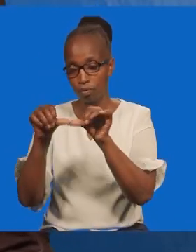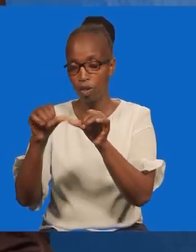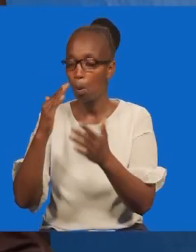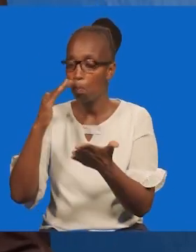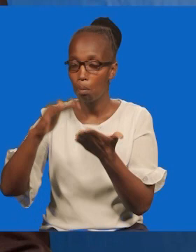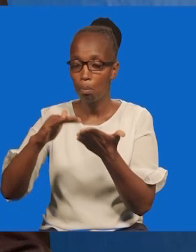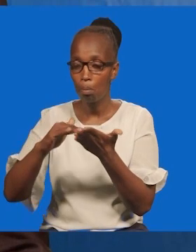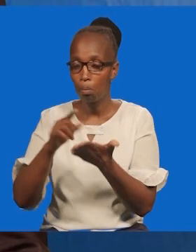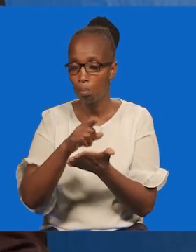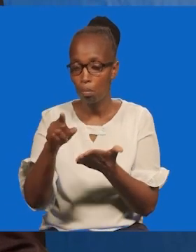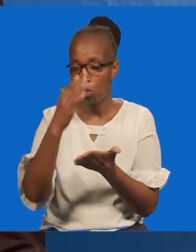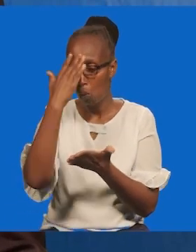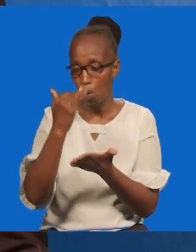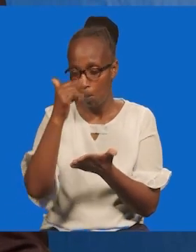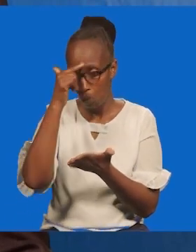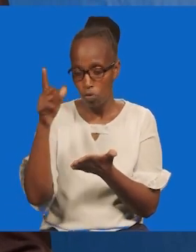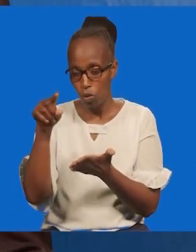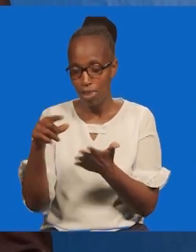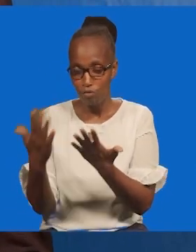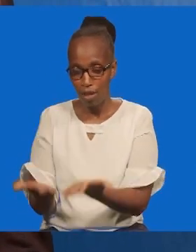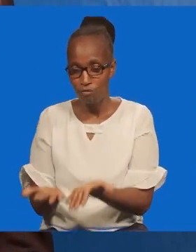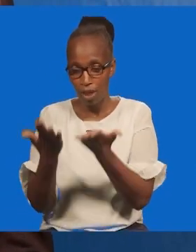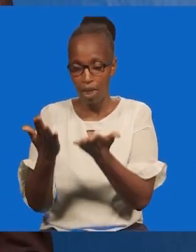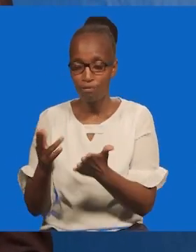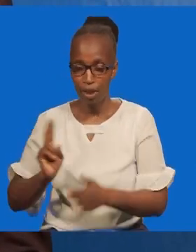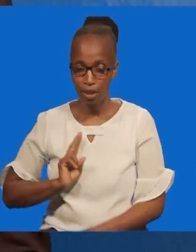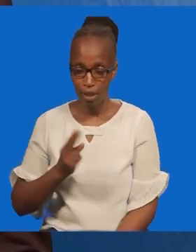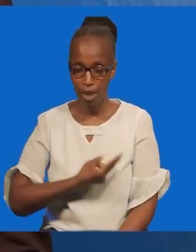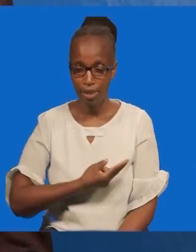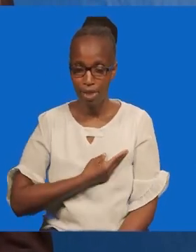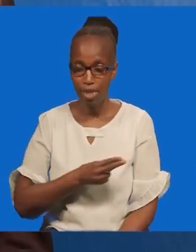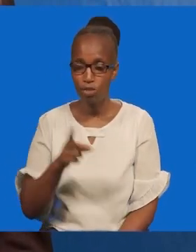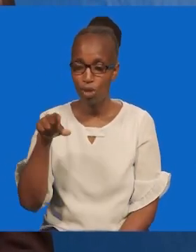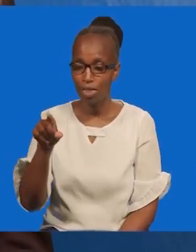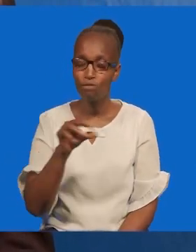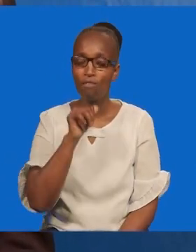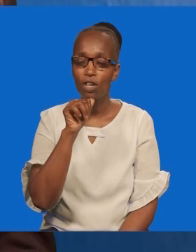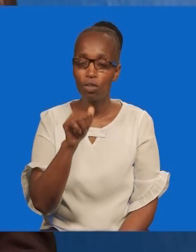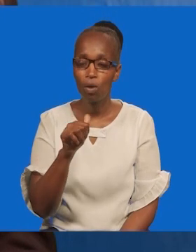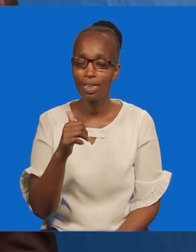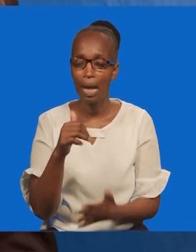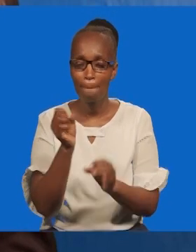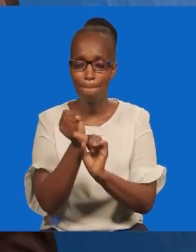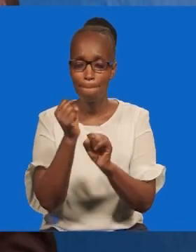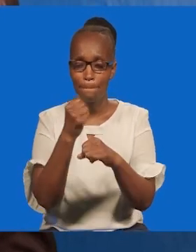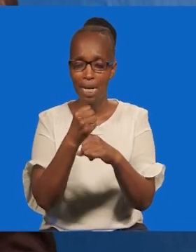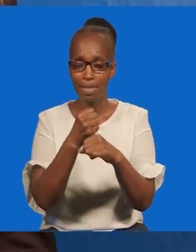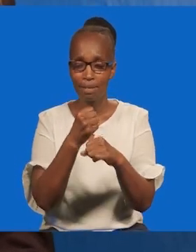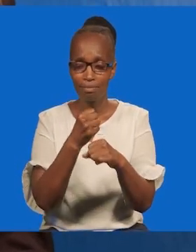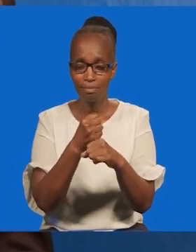kutukuza kwa maana umeninua. Wala haukuwafuraisha,